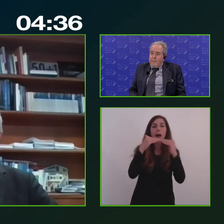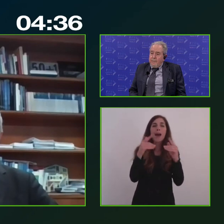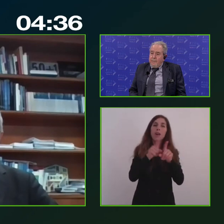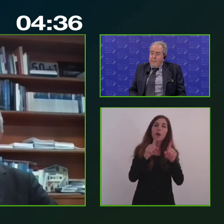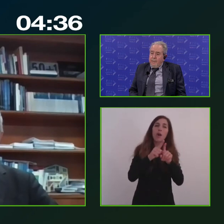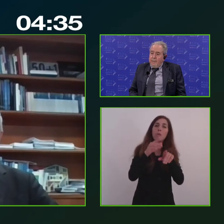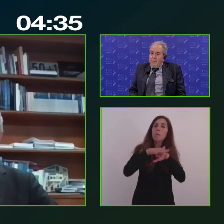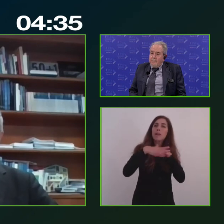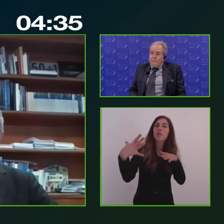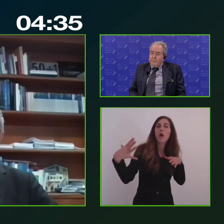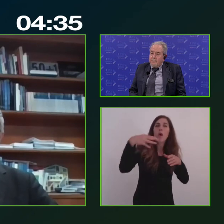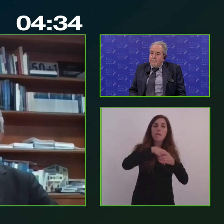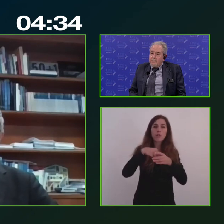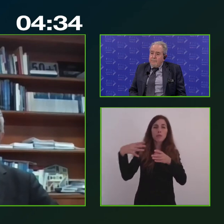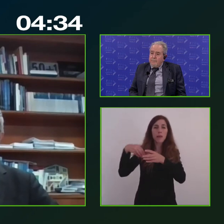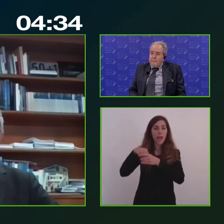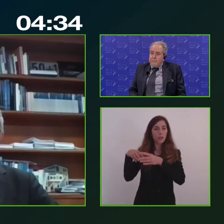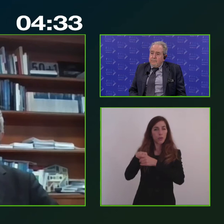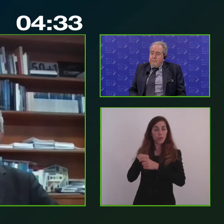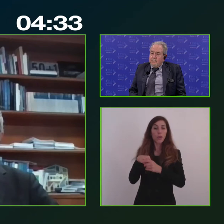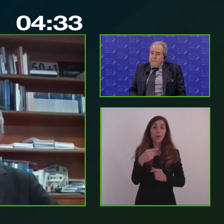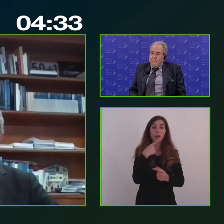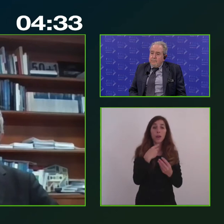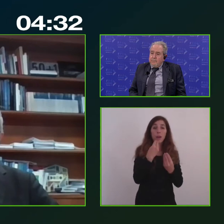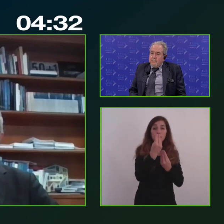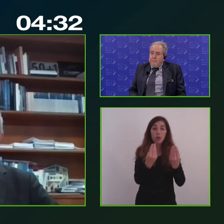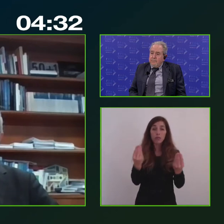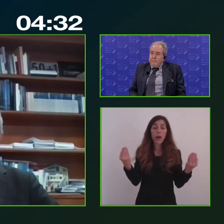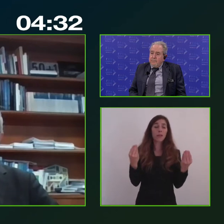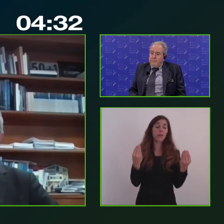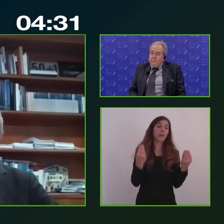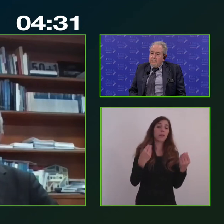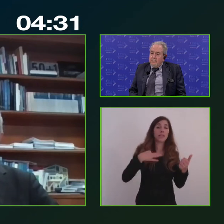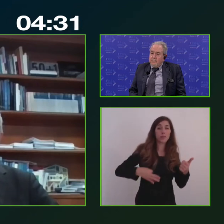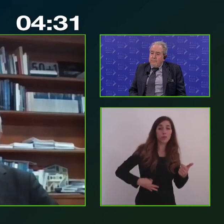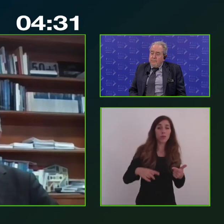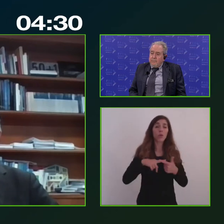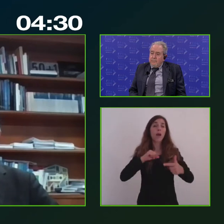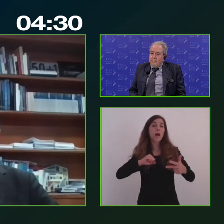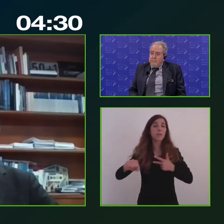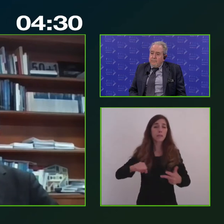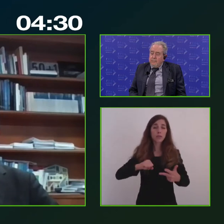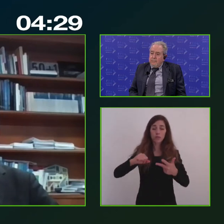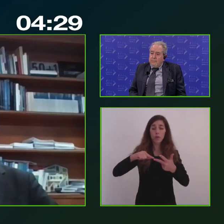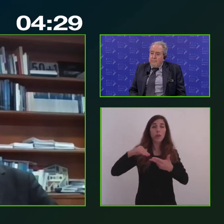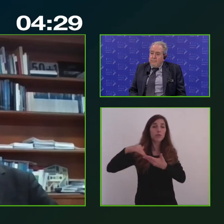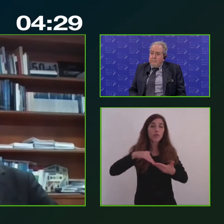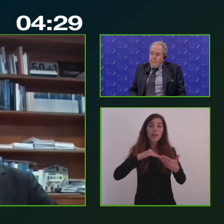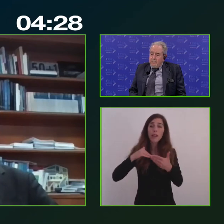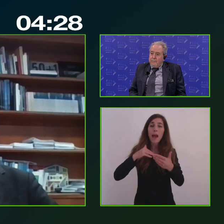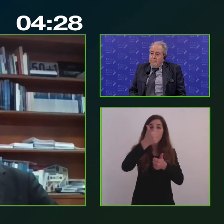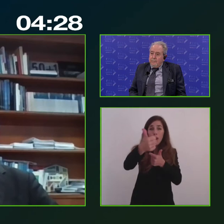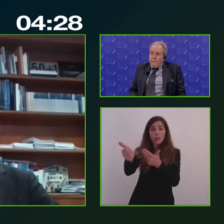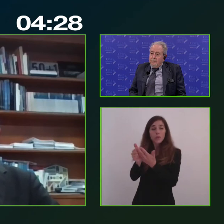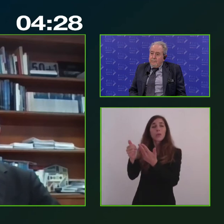soggetti, le istituzioni, le amministrazioni, la società portano delle competenze oltre che degli